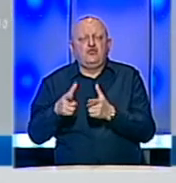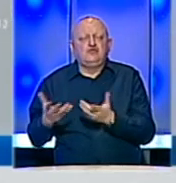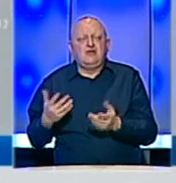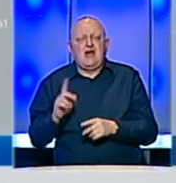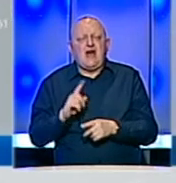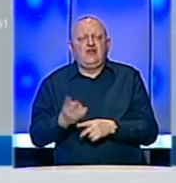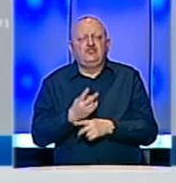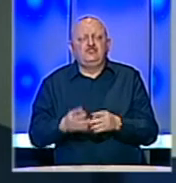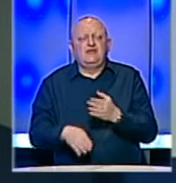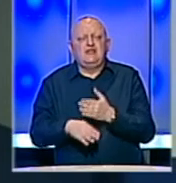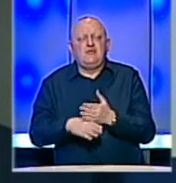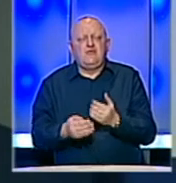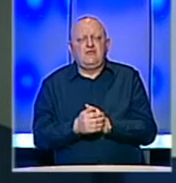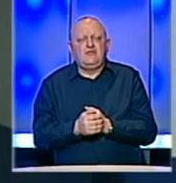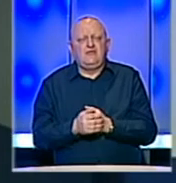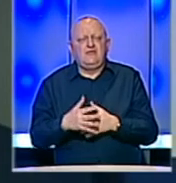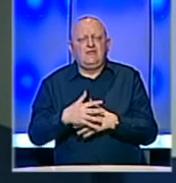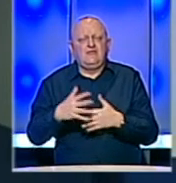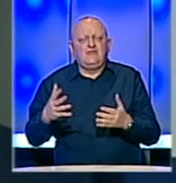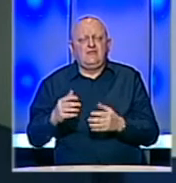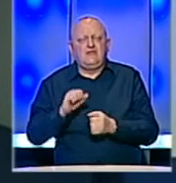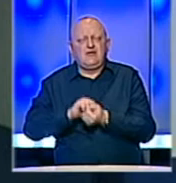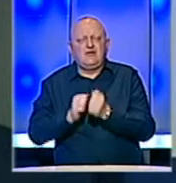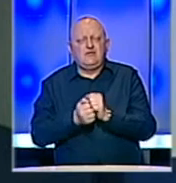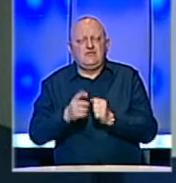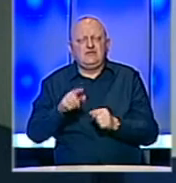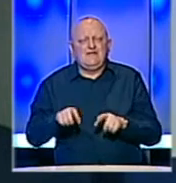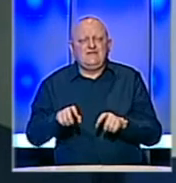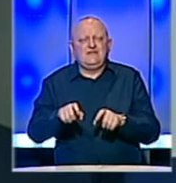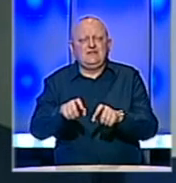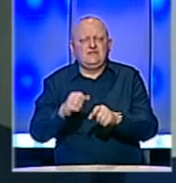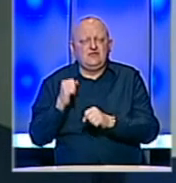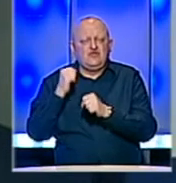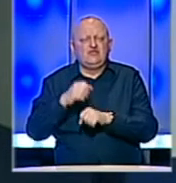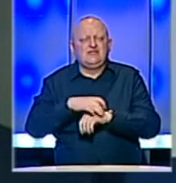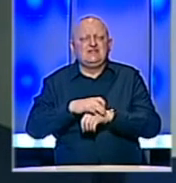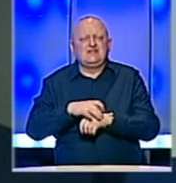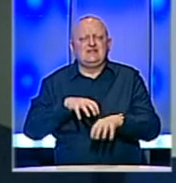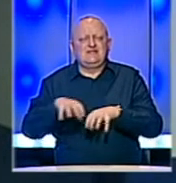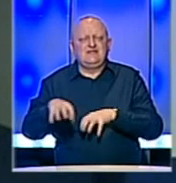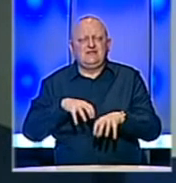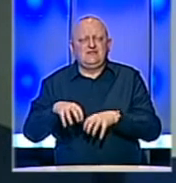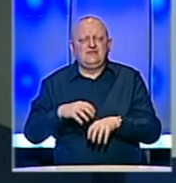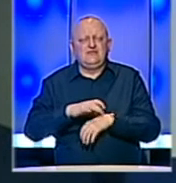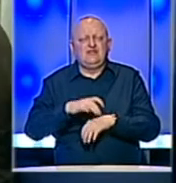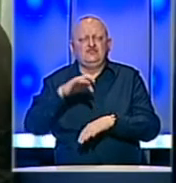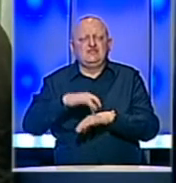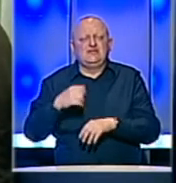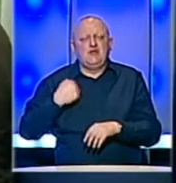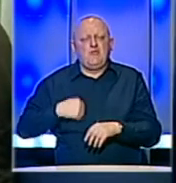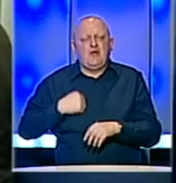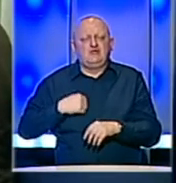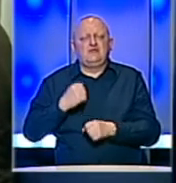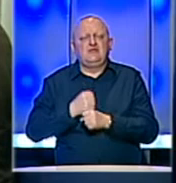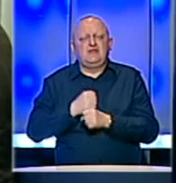država ne pomogne. Ogromno breme u borbi protiv koronavirusa nose zdravstveni radnici. Na kliničkom centru u Banja Luci